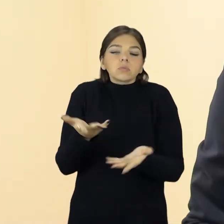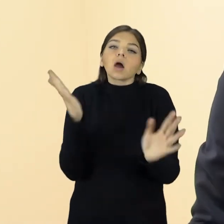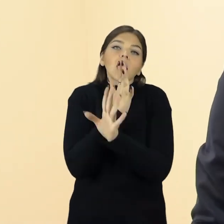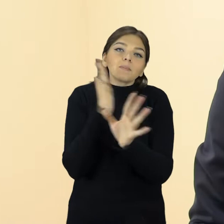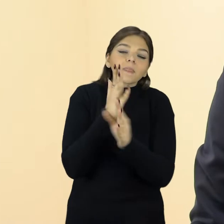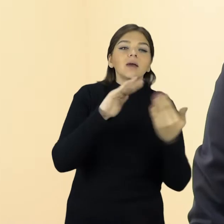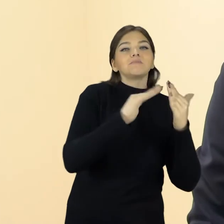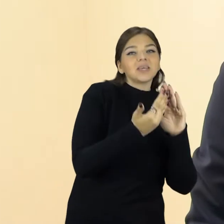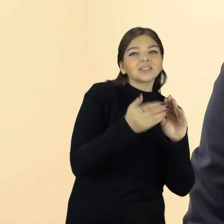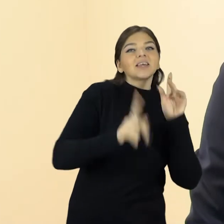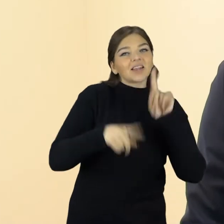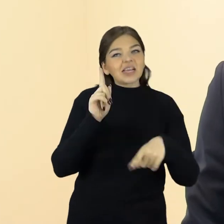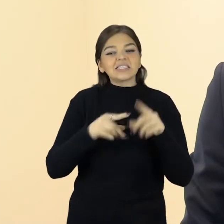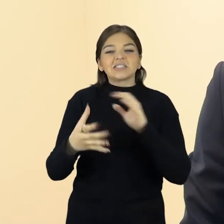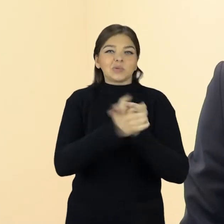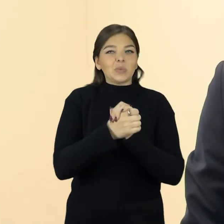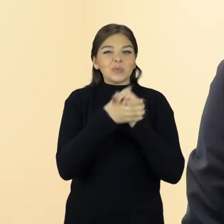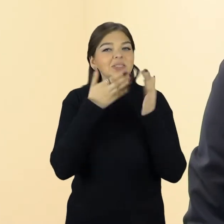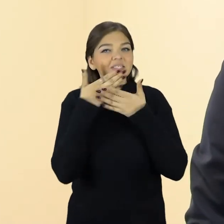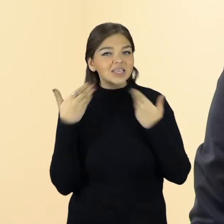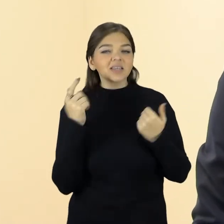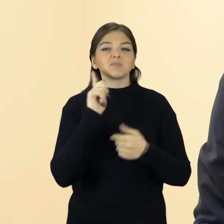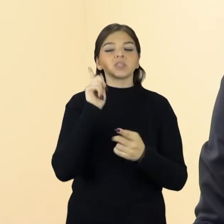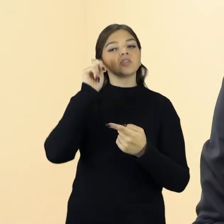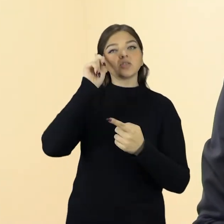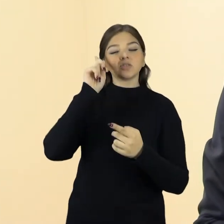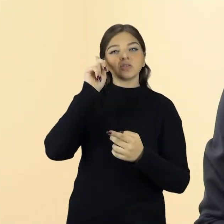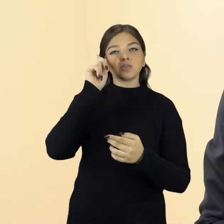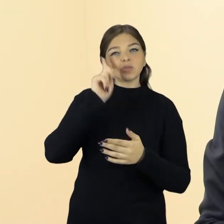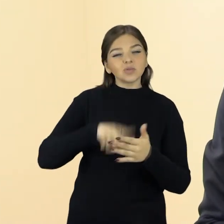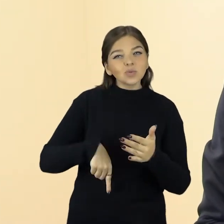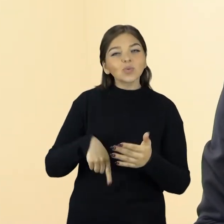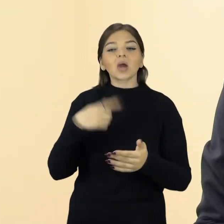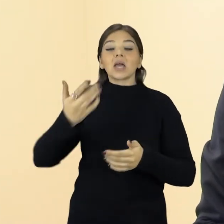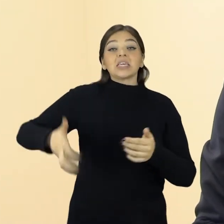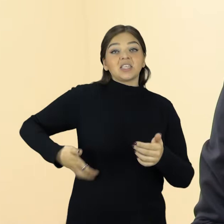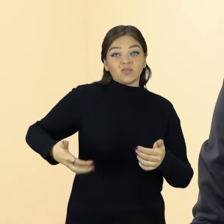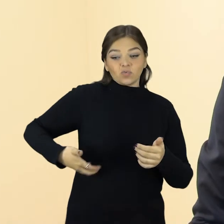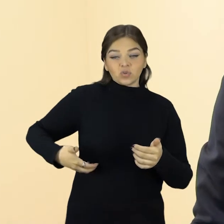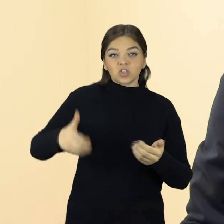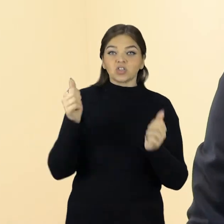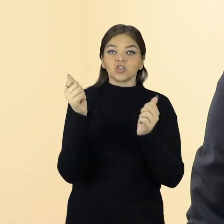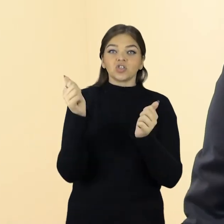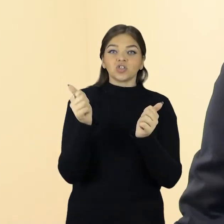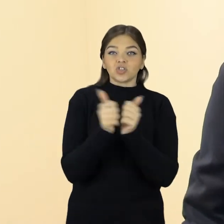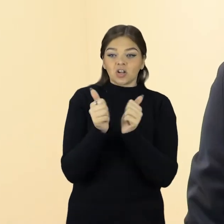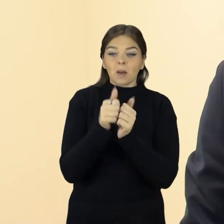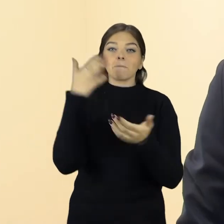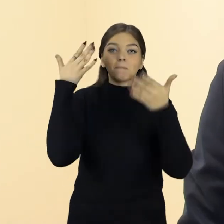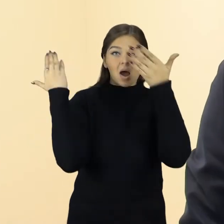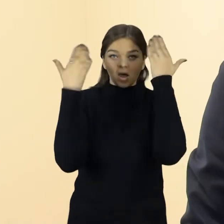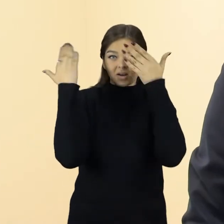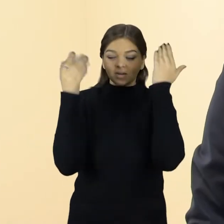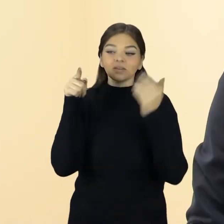iš kur miestas kartais nedraugauja, bet aš tikiu, kad tiek gyvunie esančio